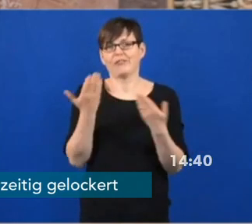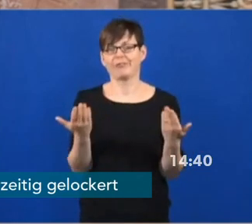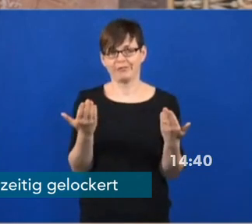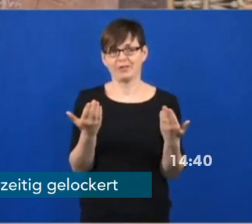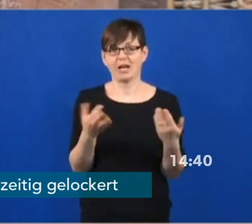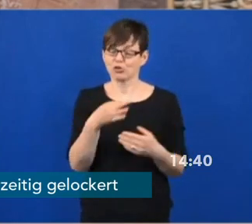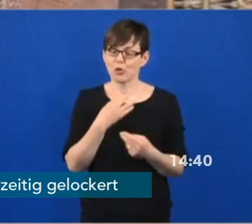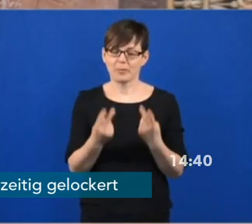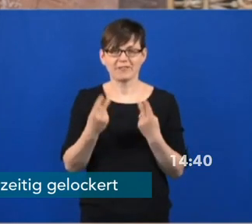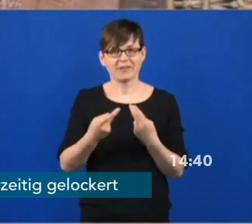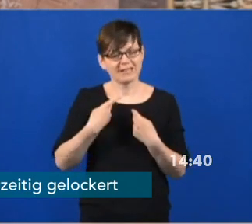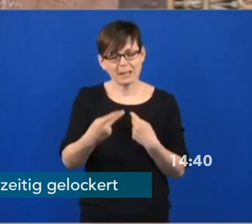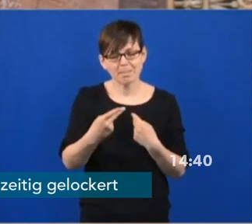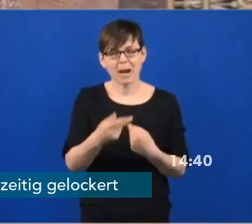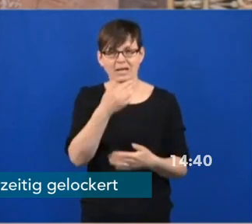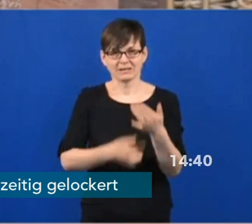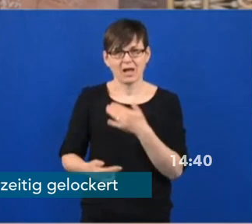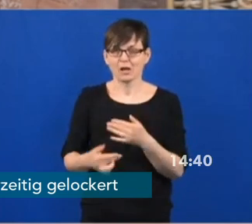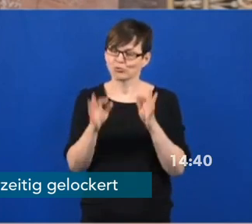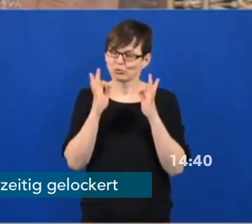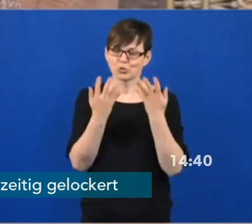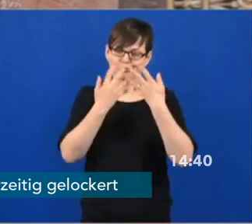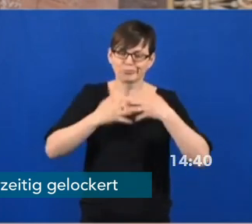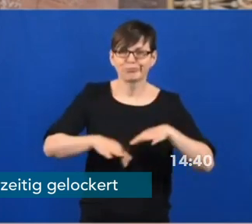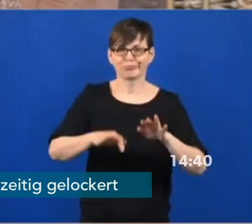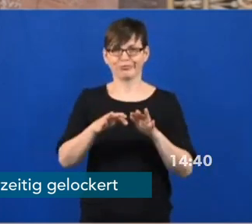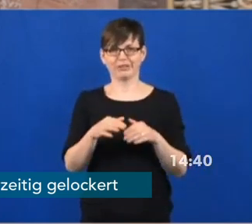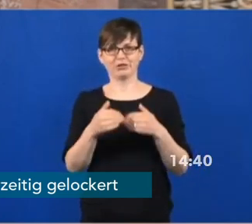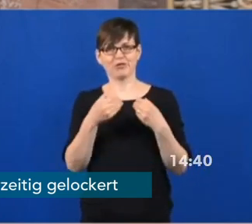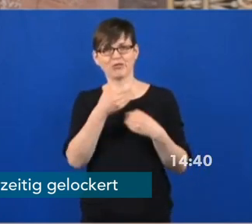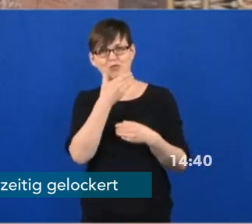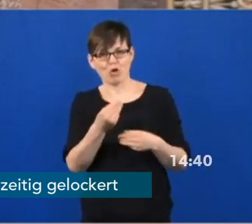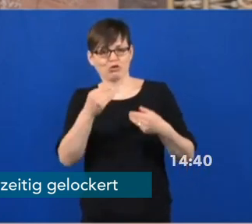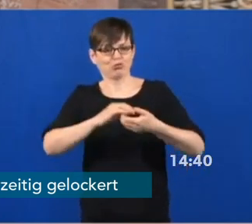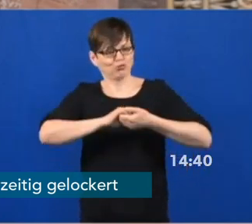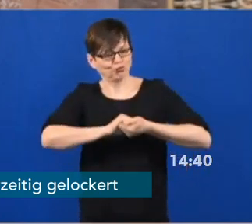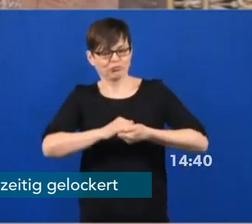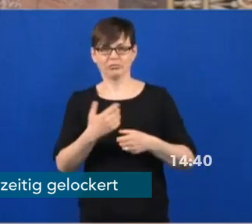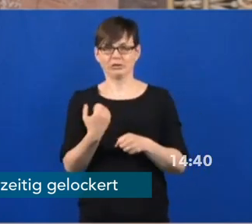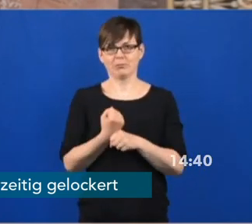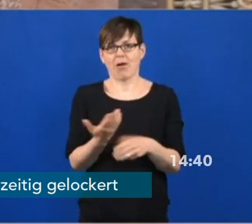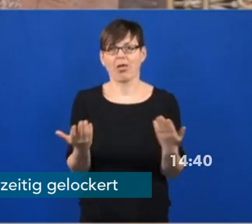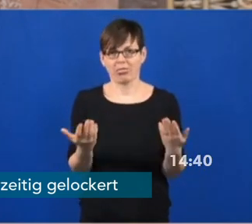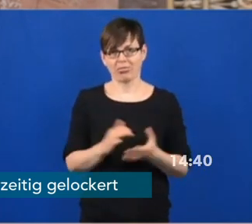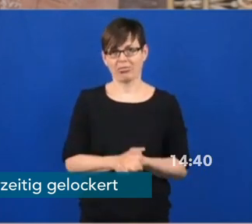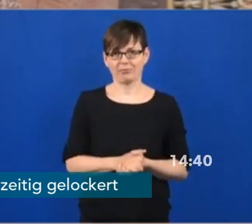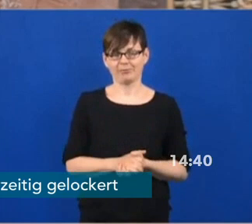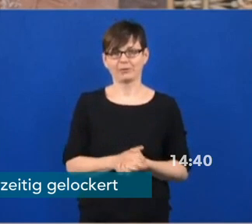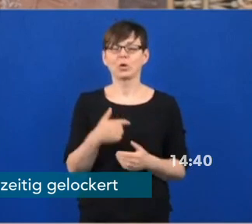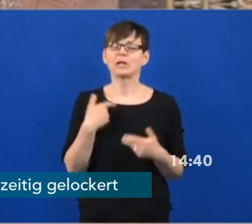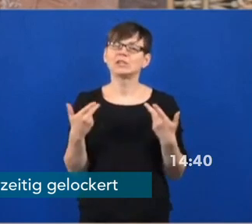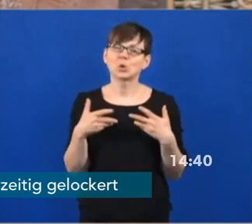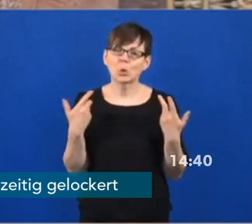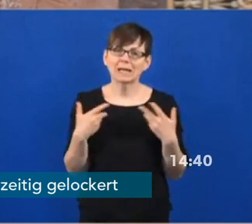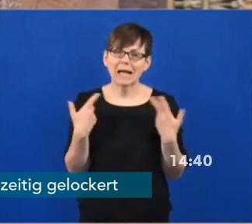wechselseitigen Atmosphäre tun können. Und ich bin eben vor diesem Hintergrund auch ausdrücklich dankbar, dass Herr Günther,